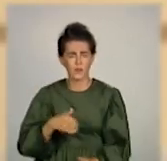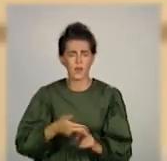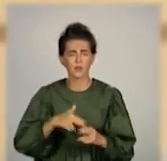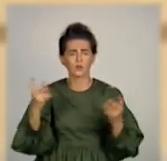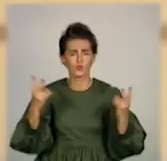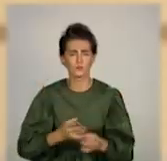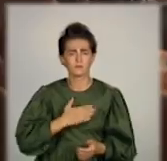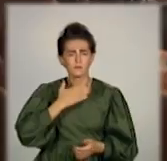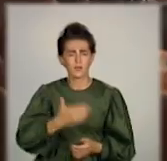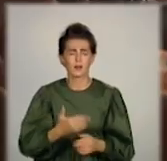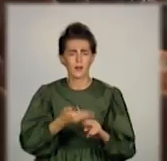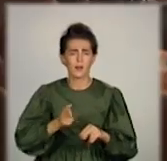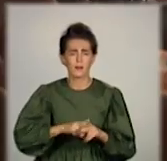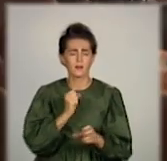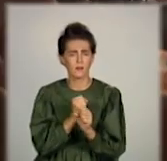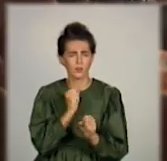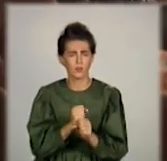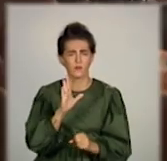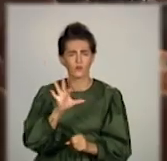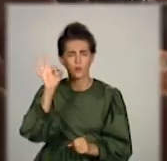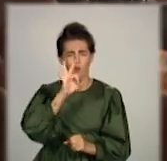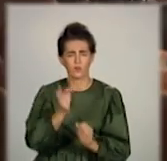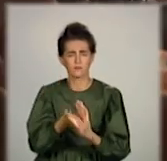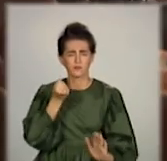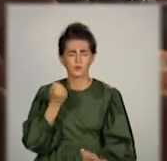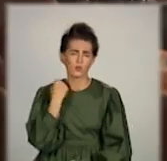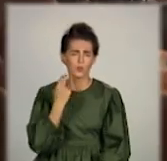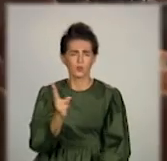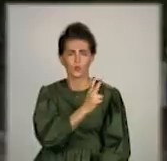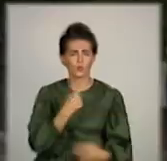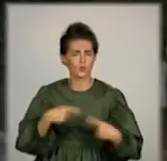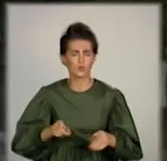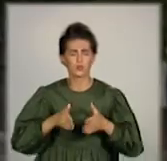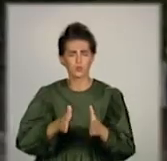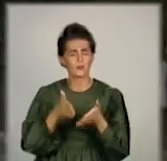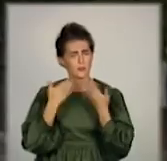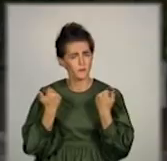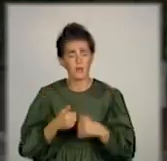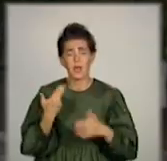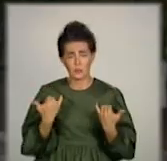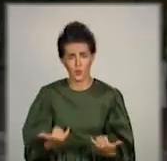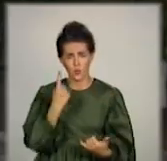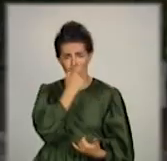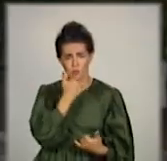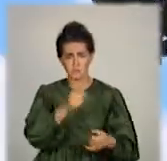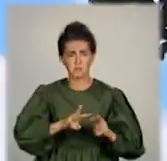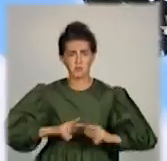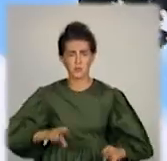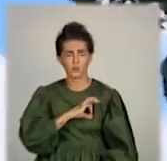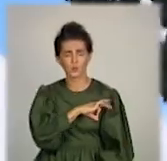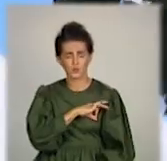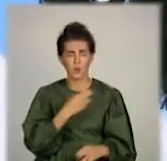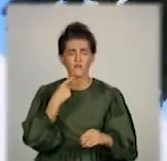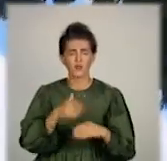активізувати цю роботу щодо позовів до боржників. Іншого шляху в них немає. Цьогоріч Міністерство юстиції дозволило